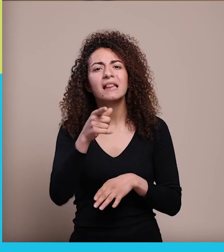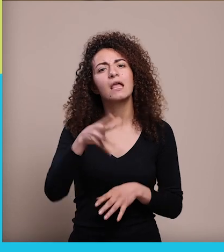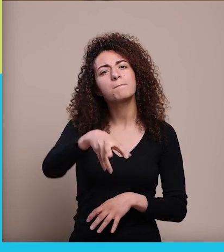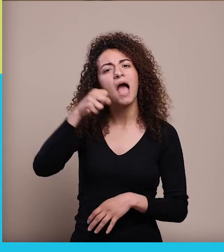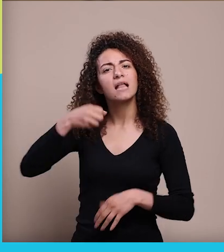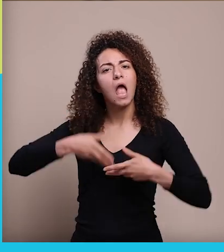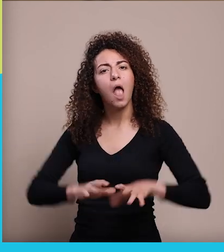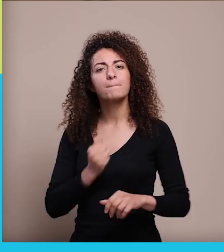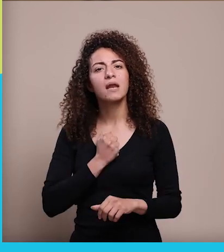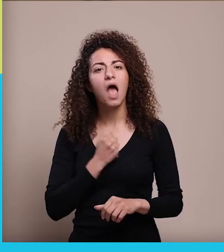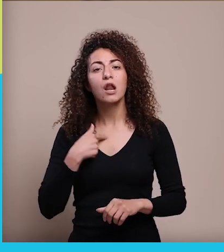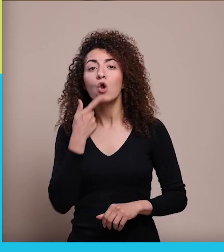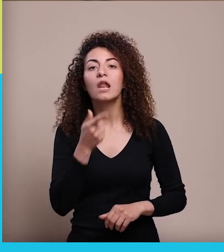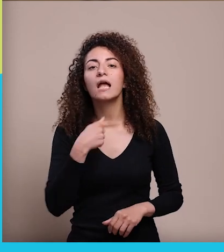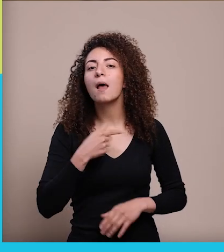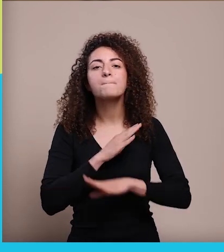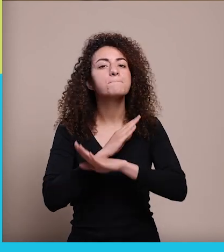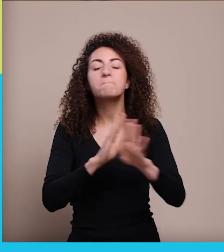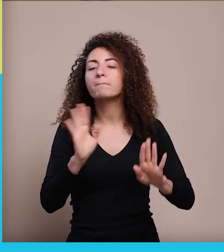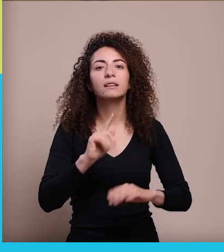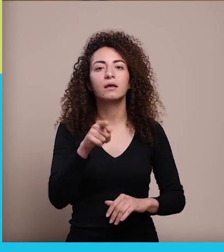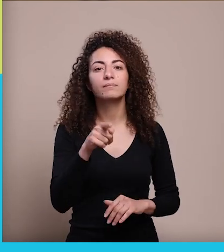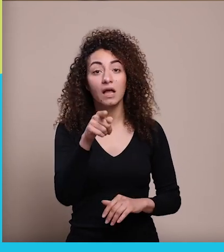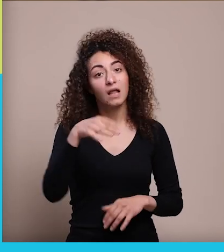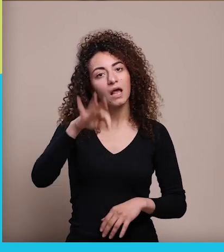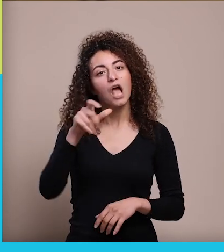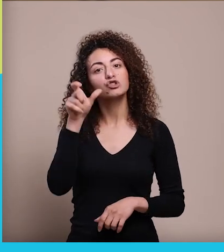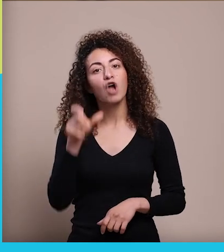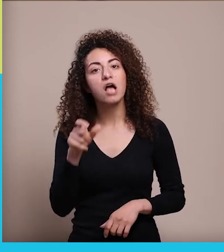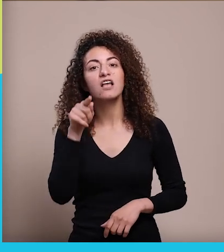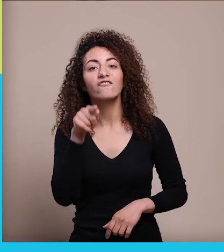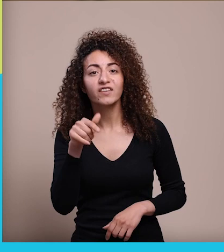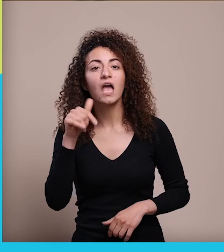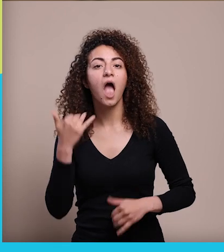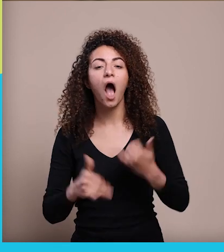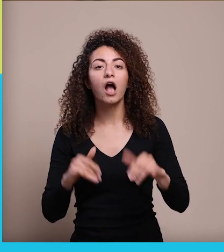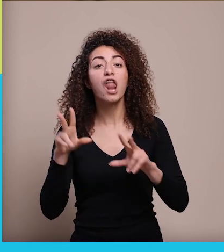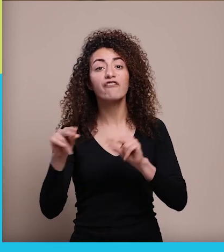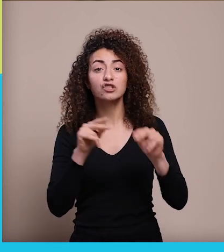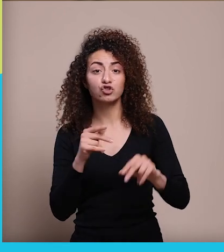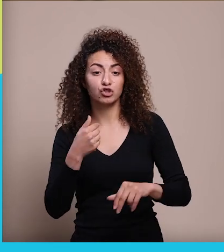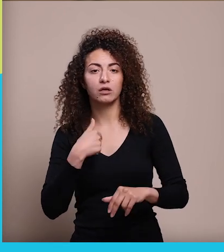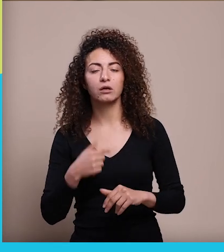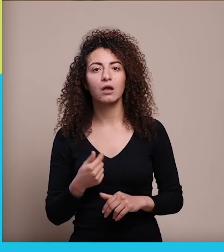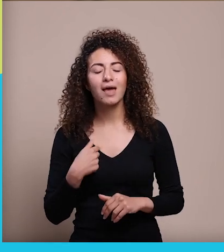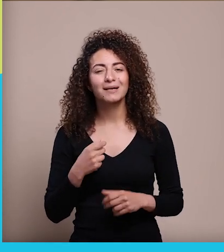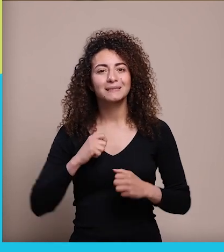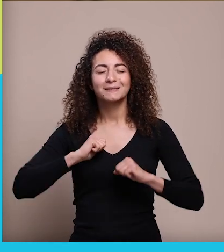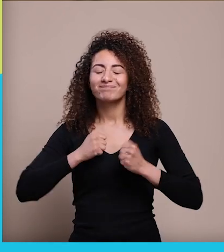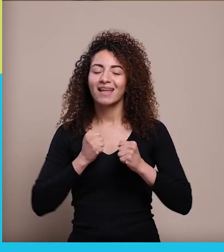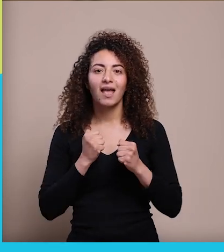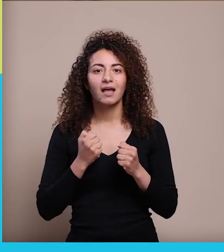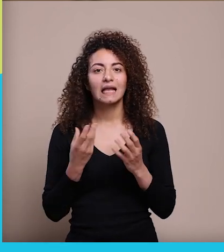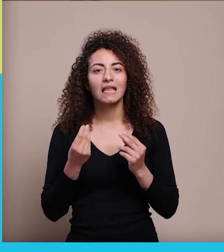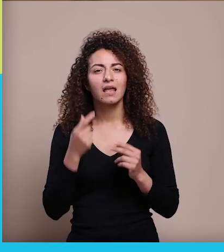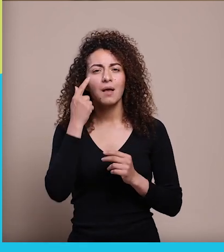تغديلي ابني وأنا قيلتلك ما بدي إياكي أخيدي حدا عنده إعاقة مثلك مثله فأنا هون صراحة نقهرت كتير